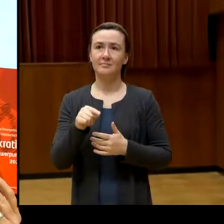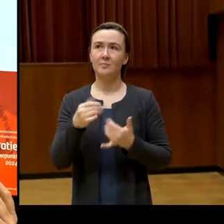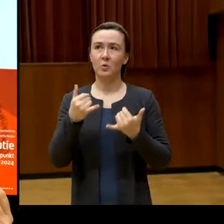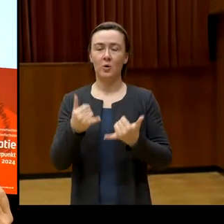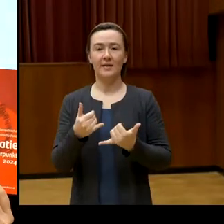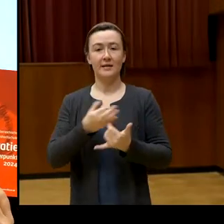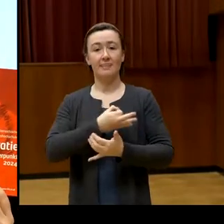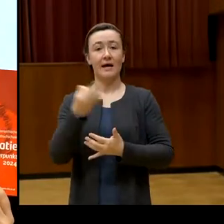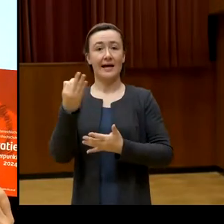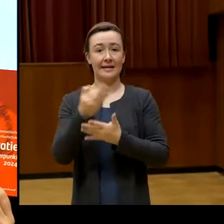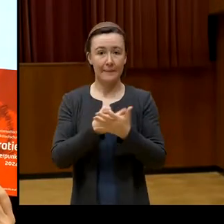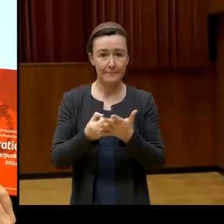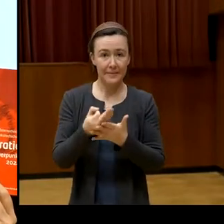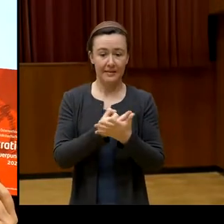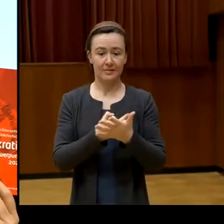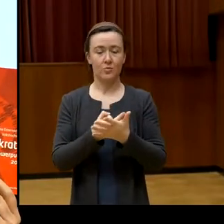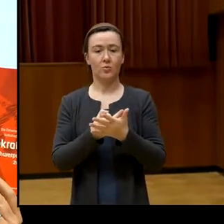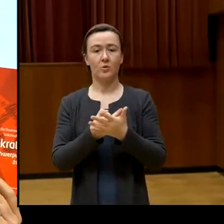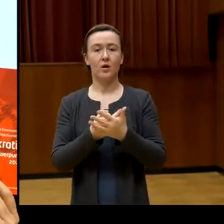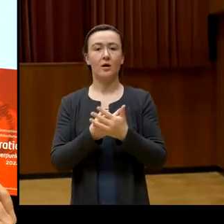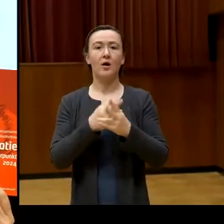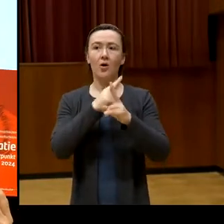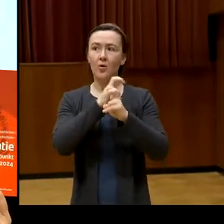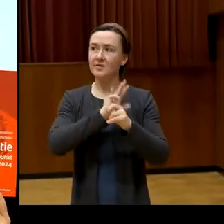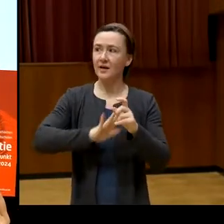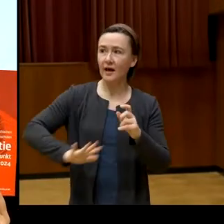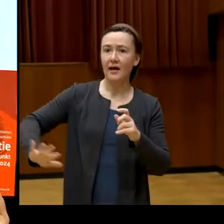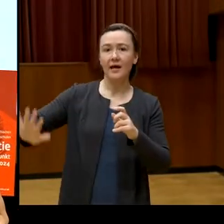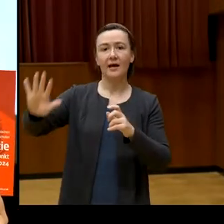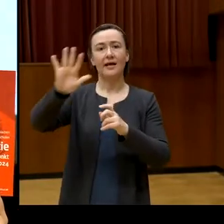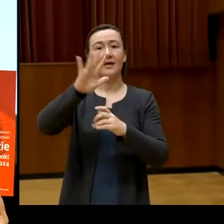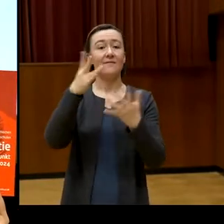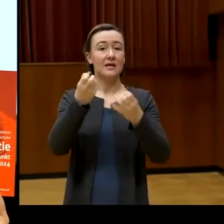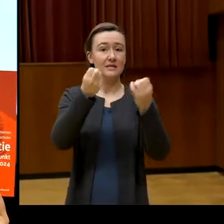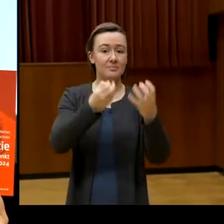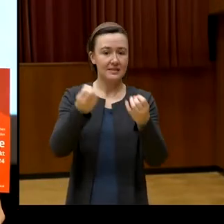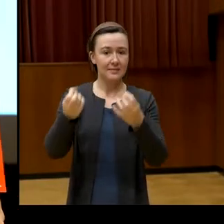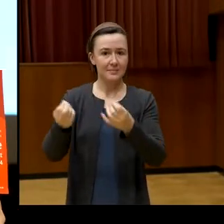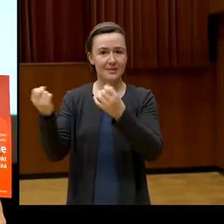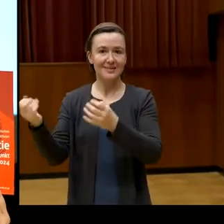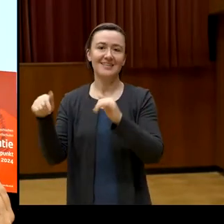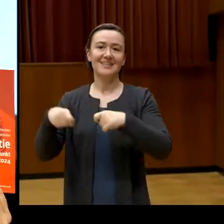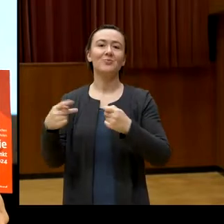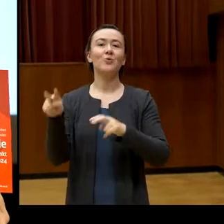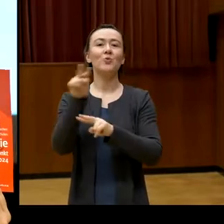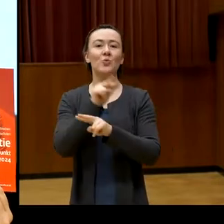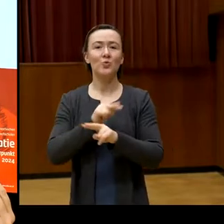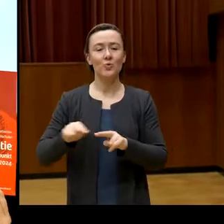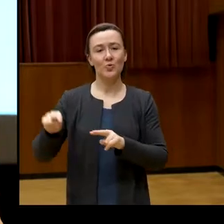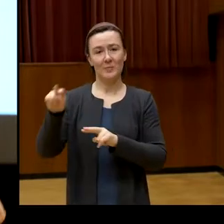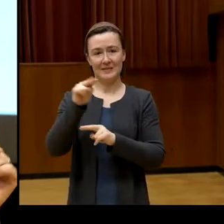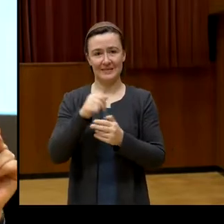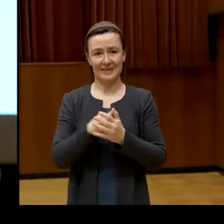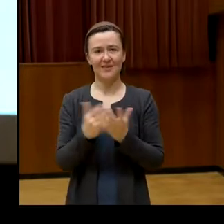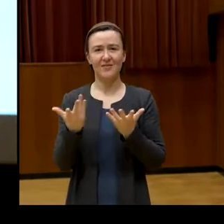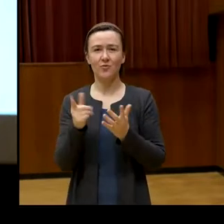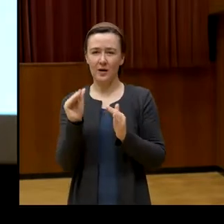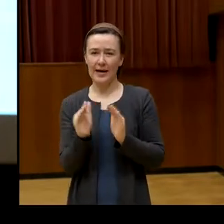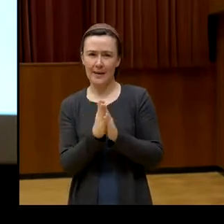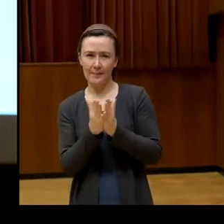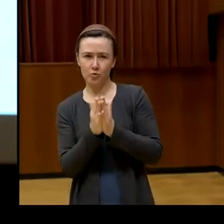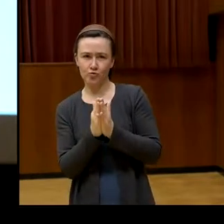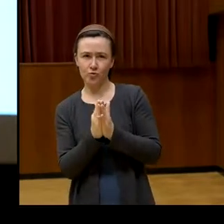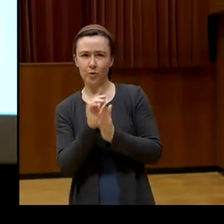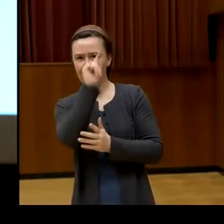und darüber hinaus heute österreichweit und in diesem Jahr zum Thema Demokratie so alles stattfindet in dieser kleinen Broschüre, die